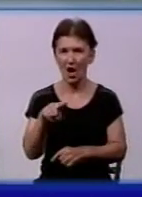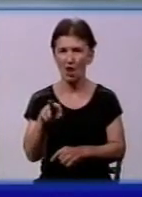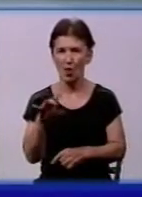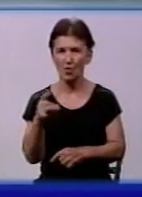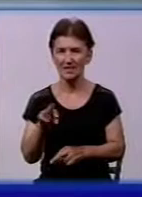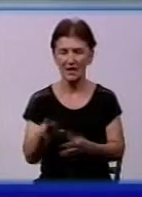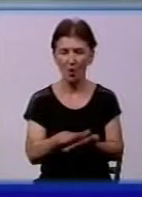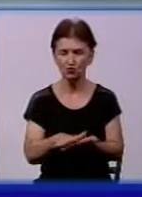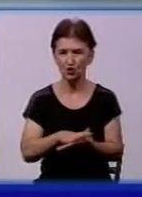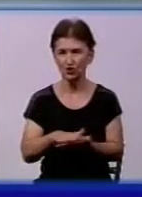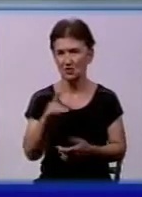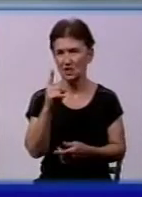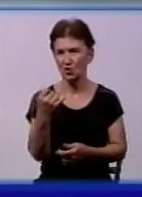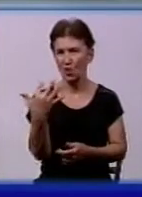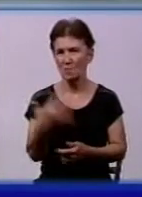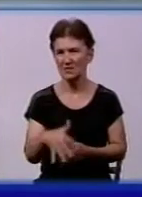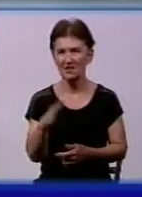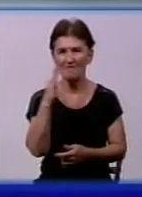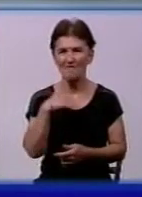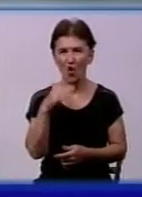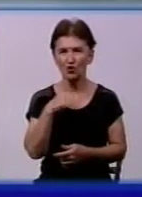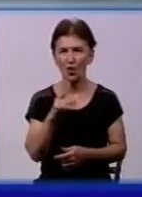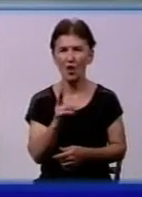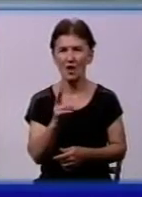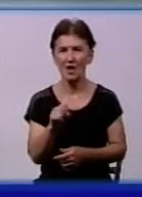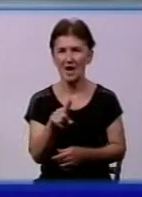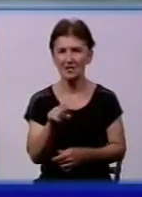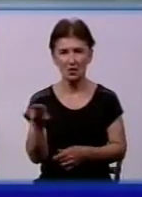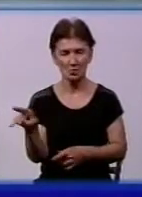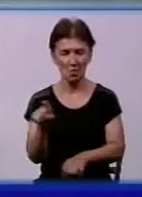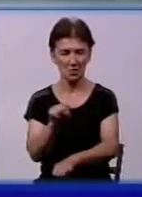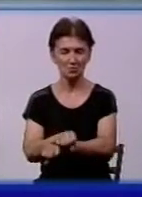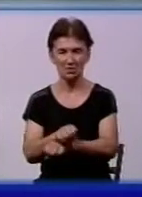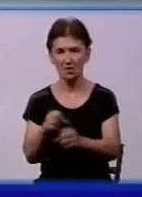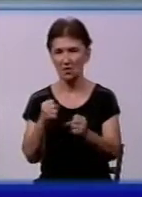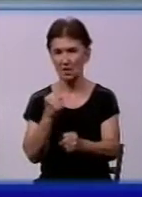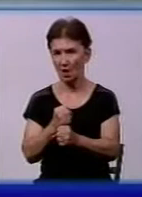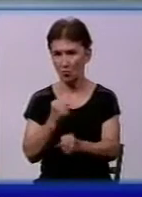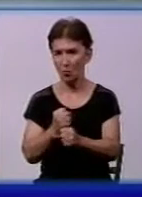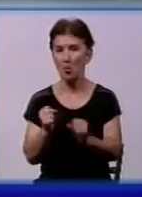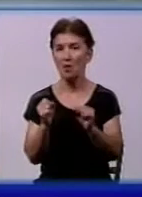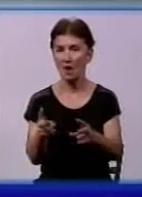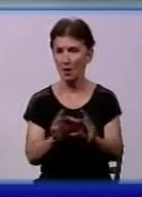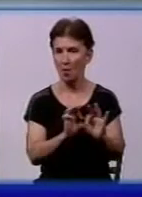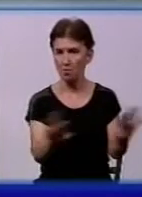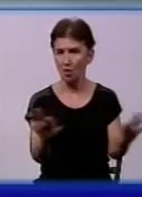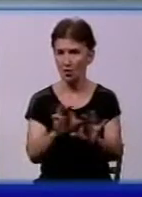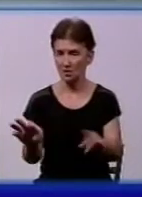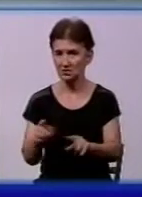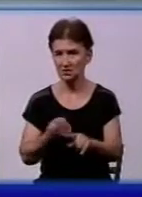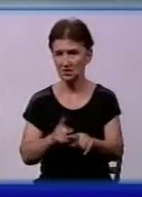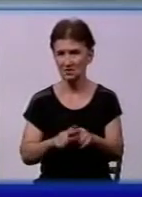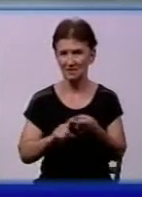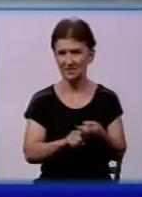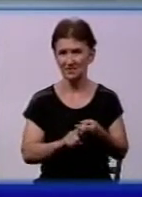водоочищення на більш ніж 170 водоканалах. 15 червня воно призупинило роботу. Як пояснюють на підприємстві, це сталося у зв'язку з